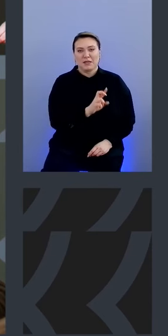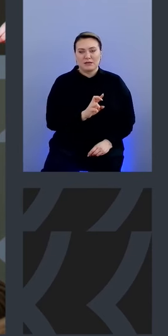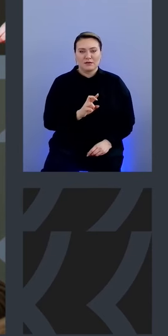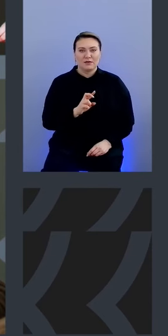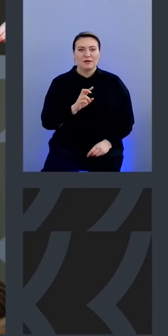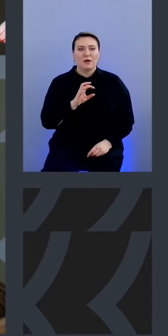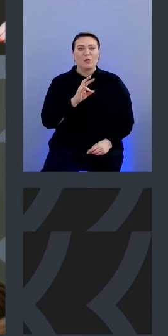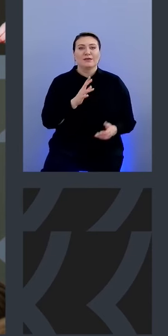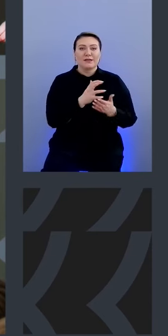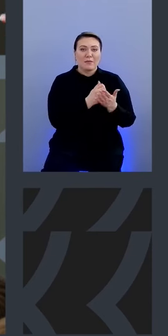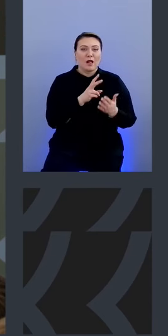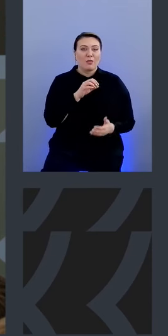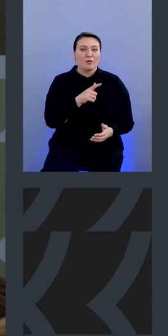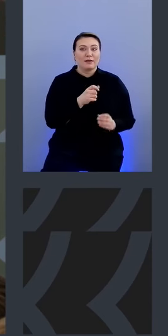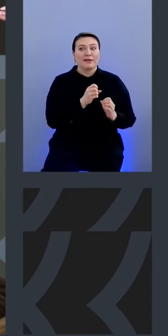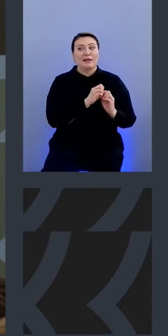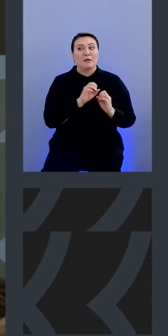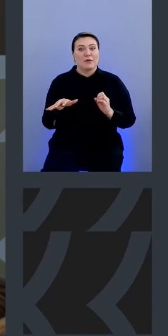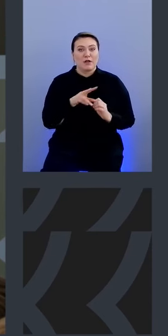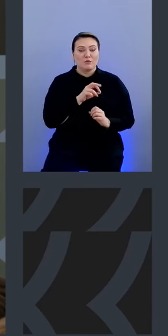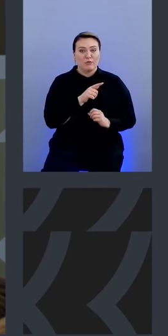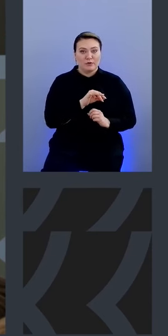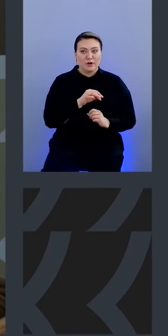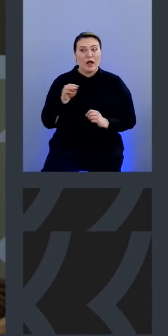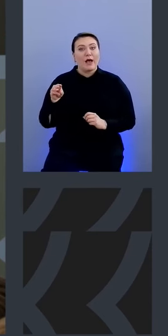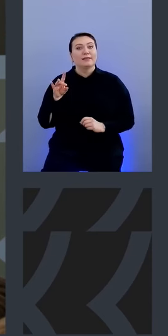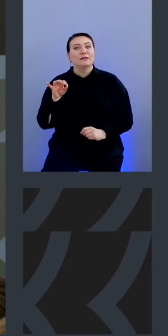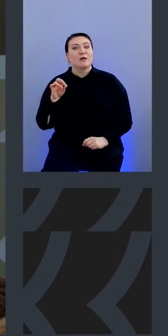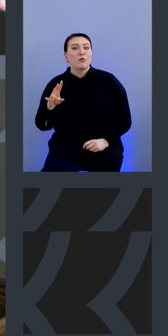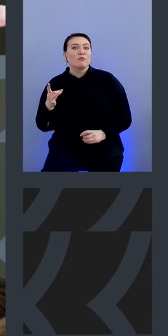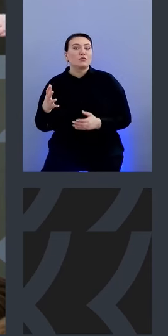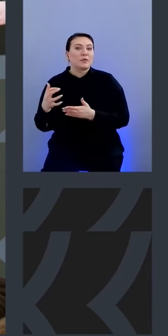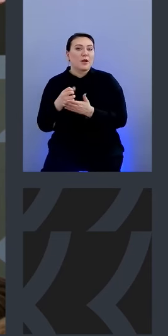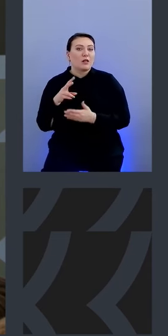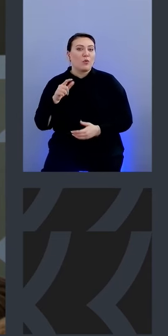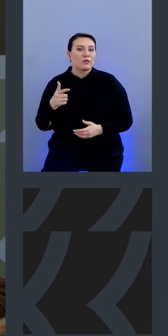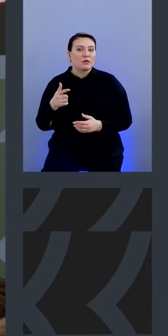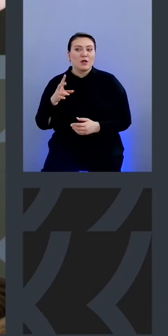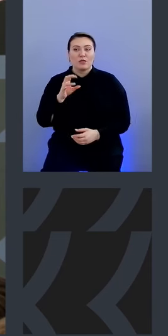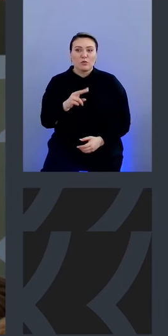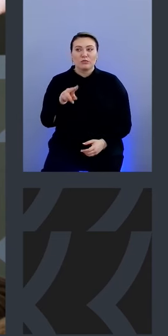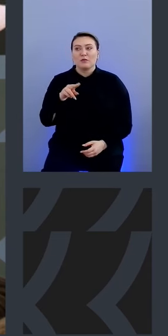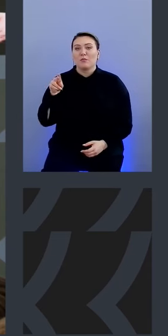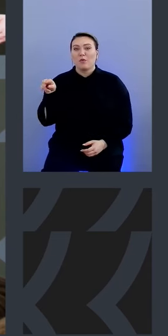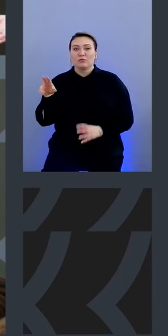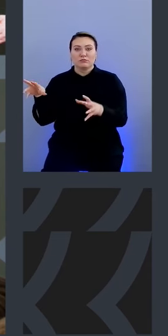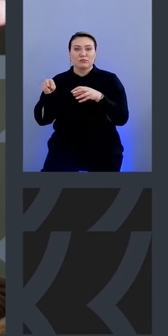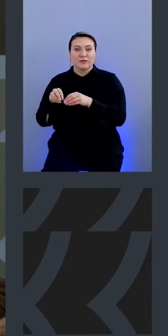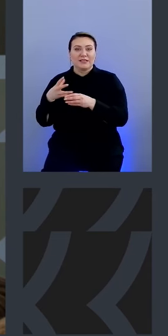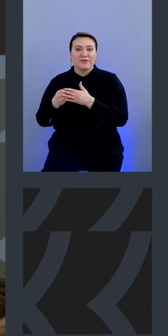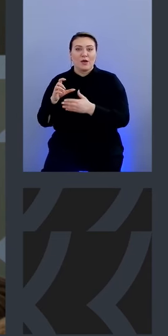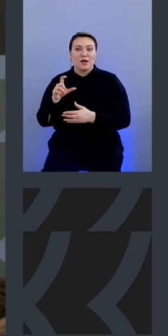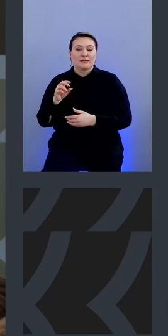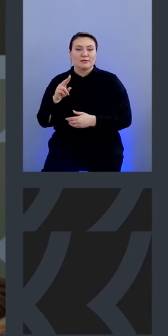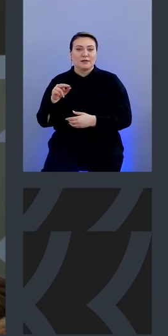собирает логи и отправляет их а тетрагон он просто собирает логи с нода и спода и в свой ст даут